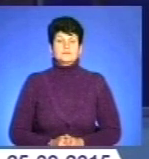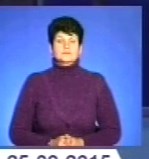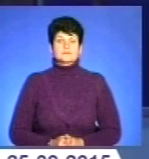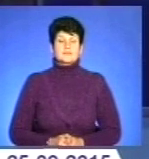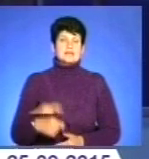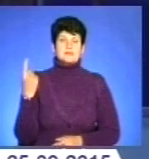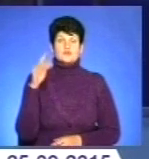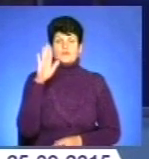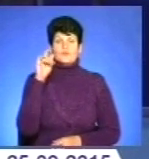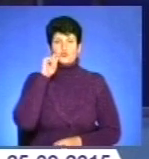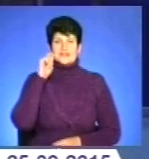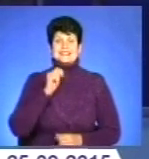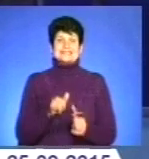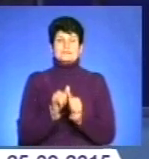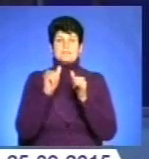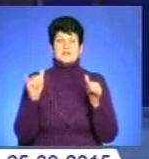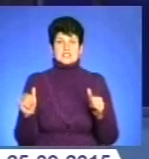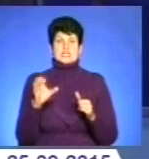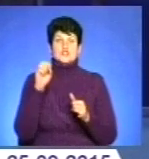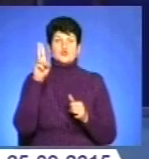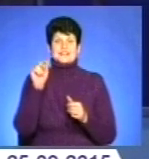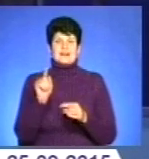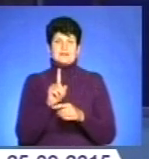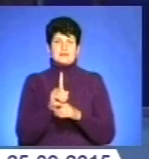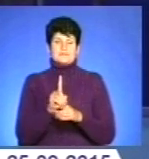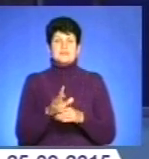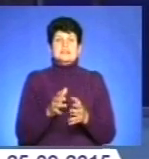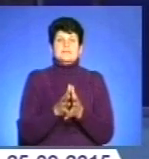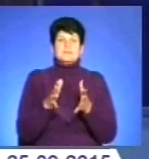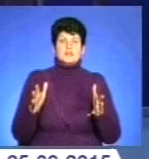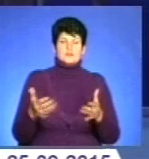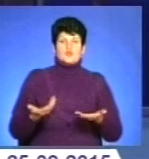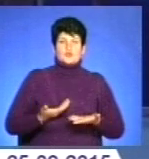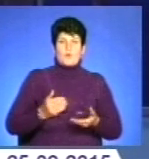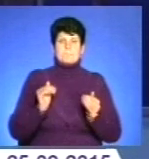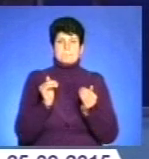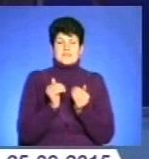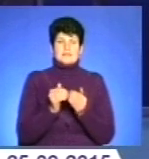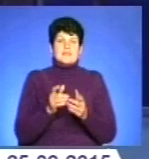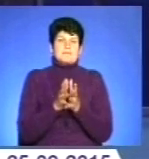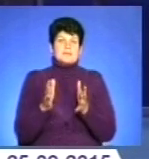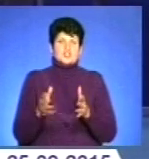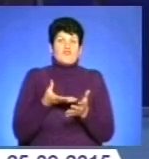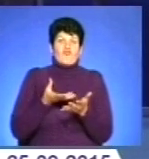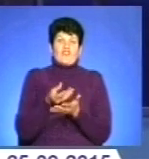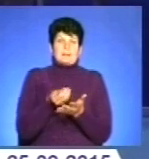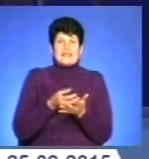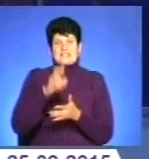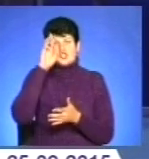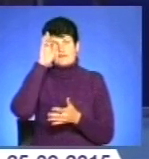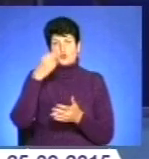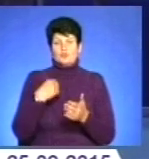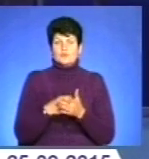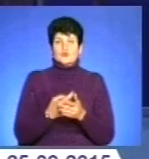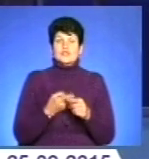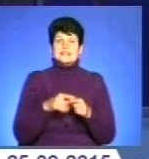З 1 вересня в Україні збільшили соціальні стандарти. Зріст, прожитковий мінімум, а відтак і більшість виплат з державного бюджету. Про це